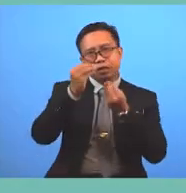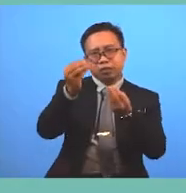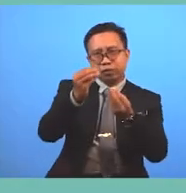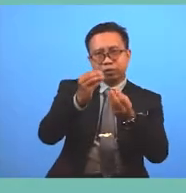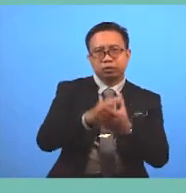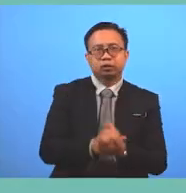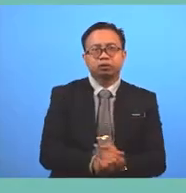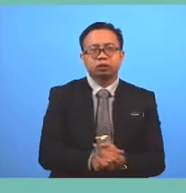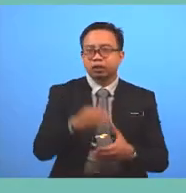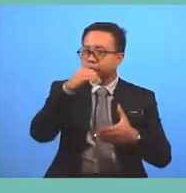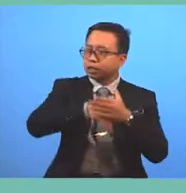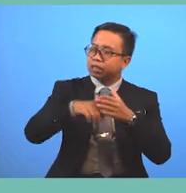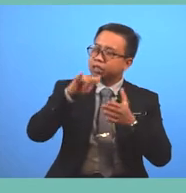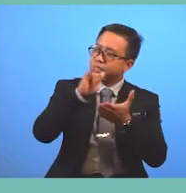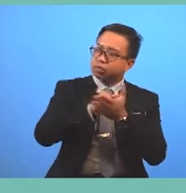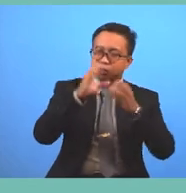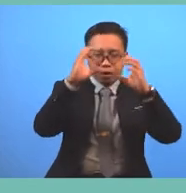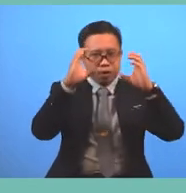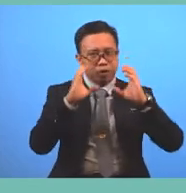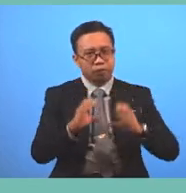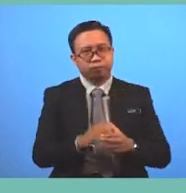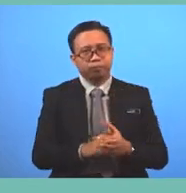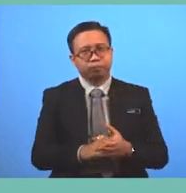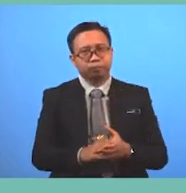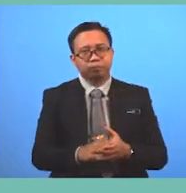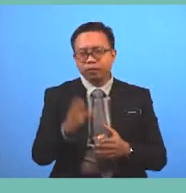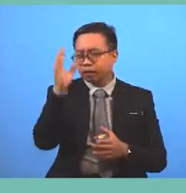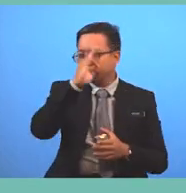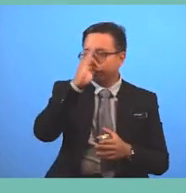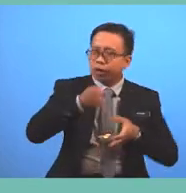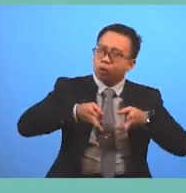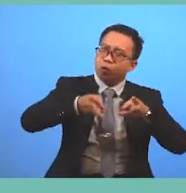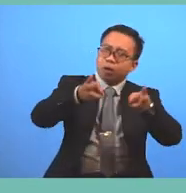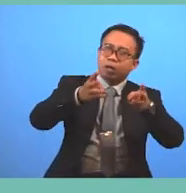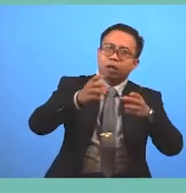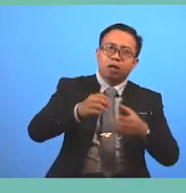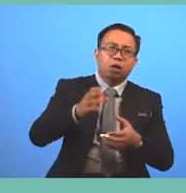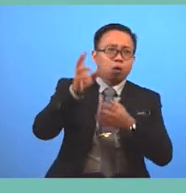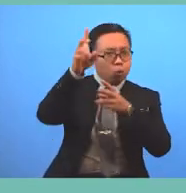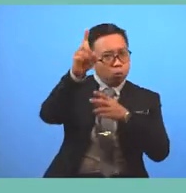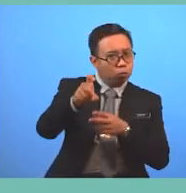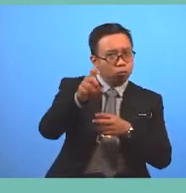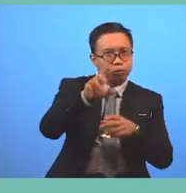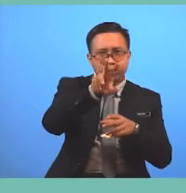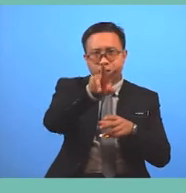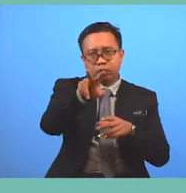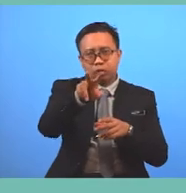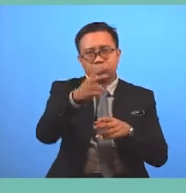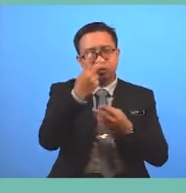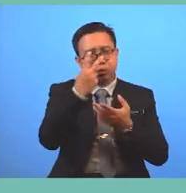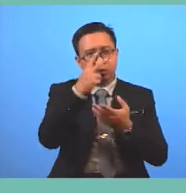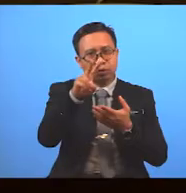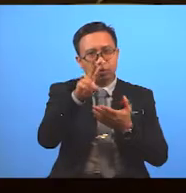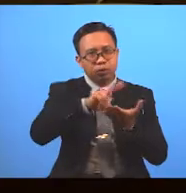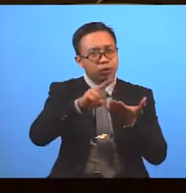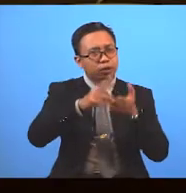information in this paragraph Find a way to hook your reader by writing an appealing sentence